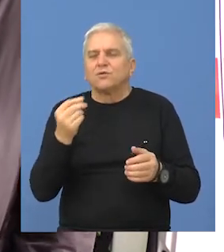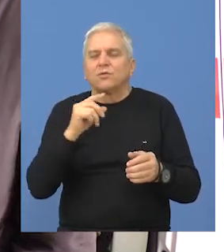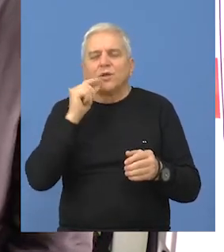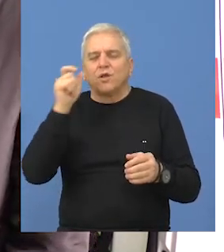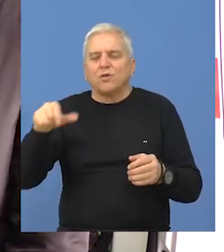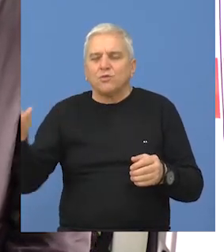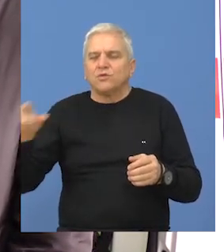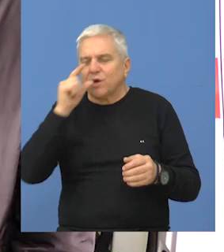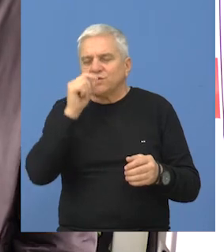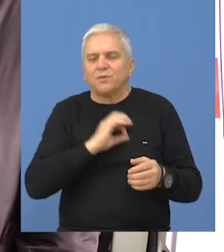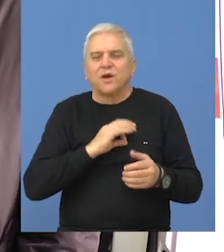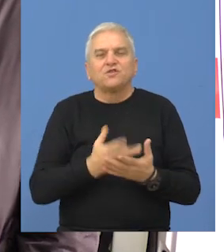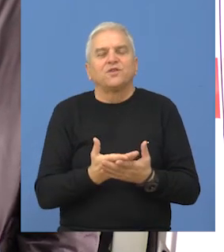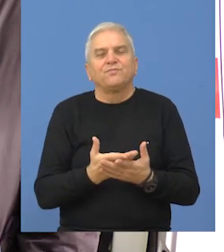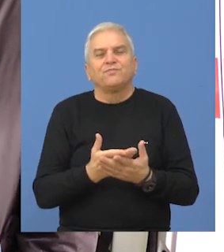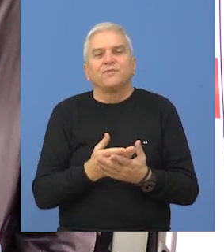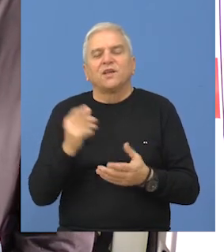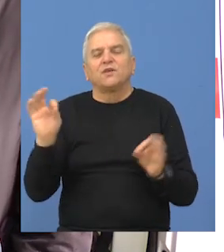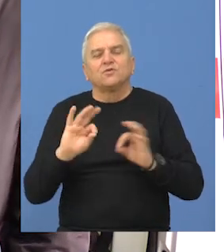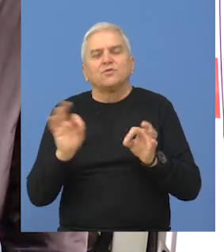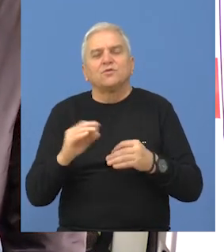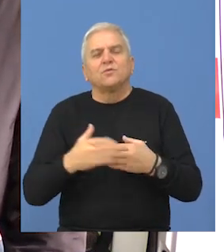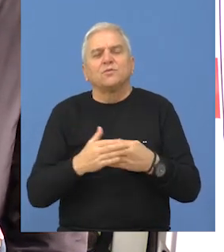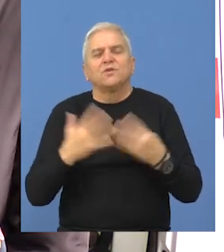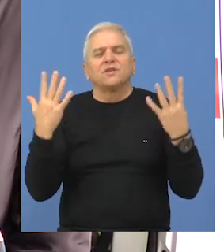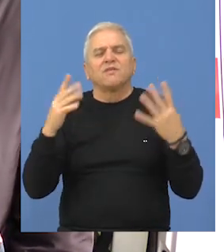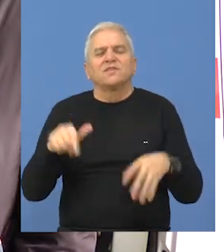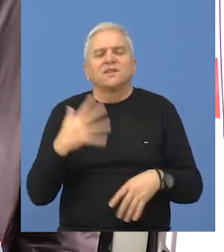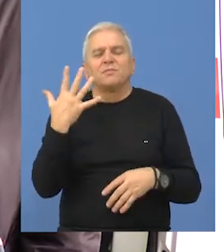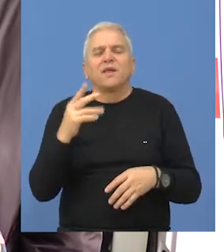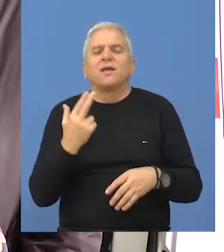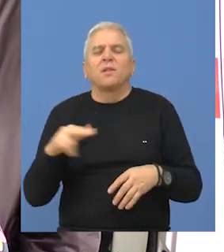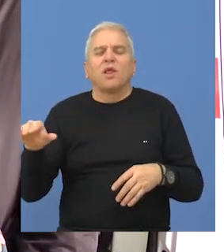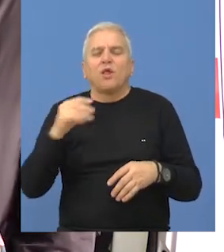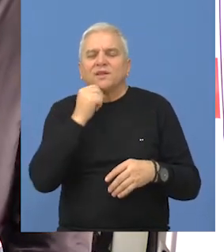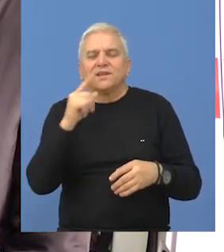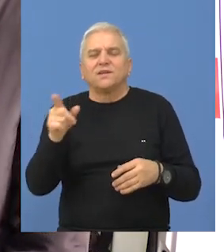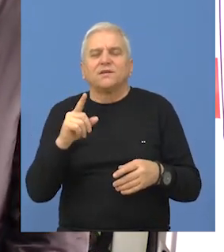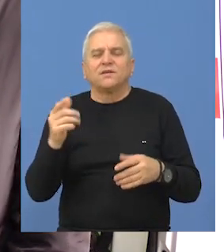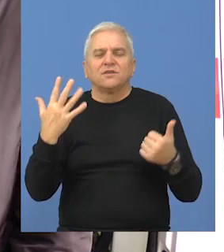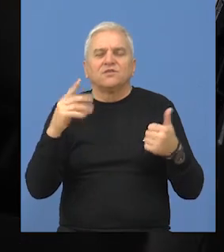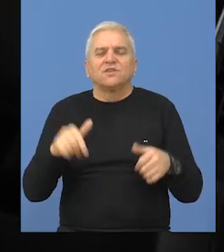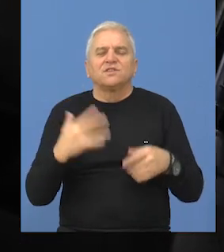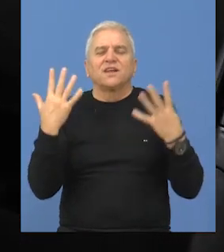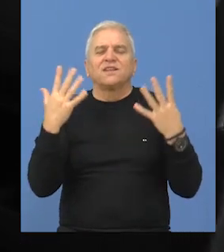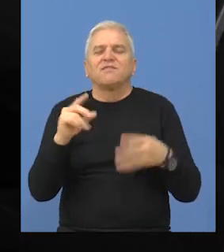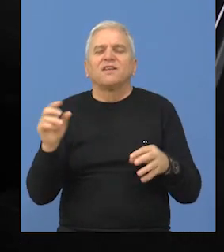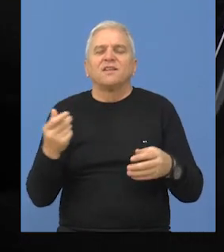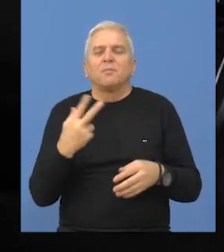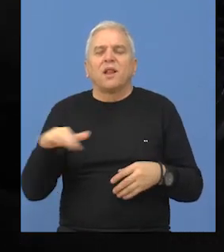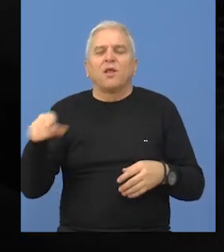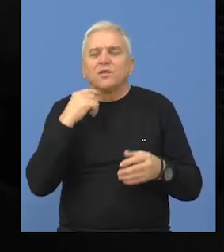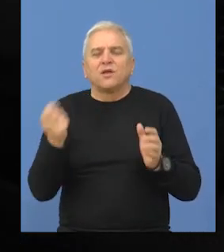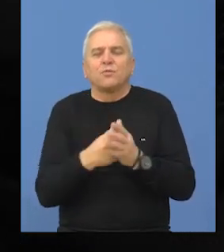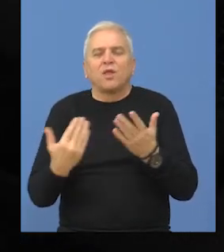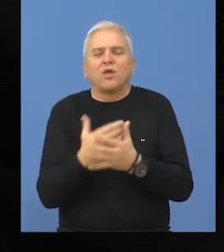zdravlja, nego građana opštine Bečaj, jer su izdvojili blizu 9,5 miliona dinara od toga oko 6,9 miliona